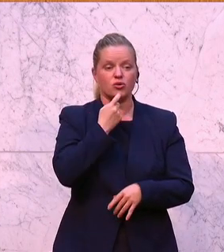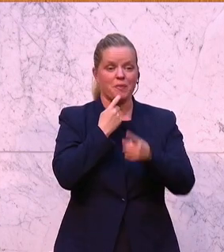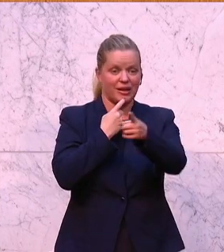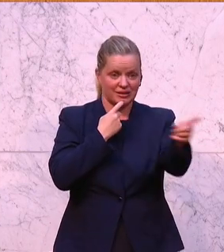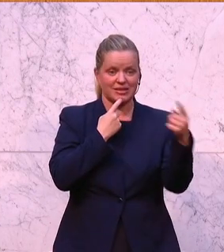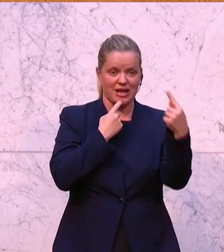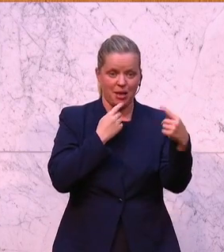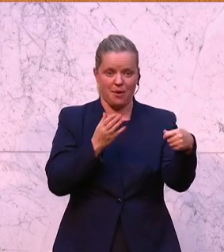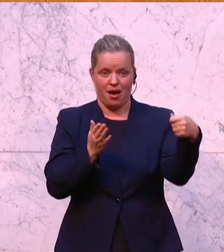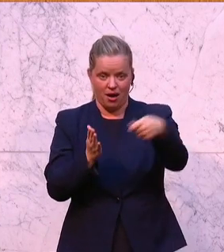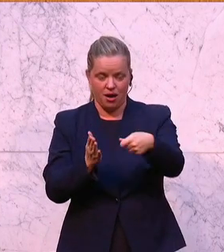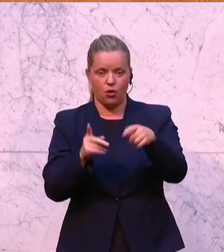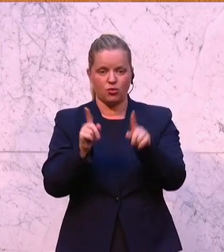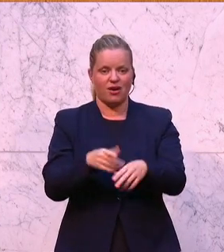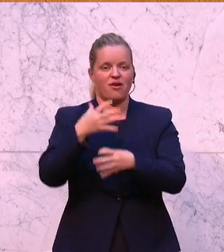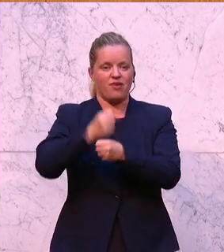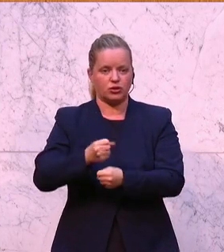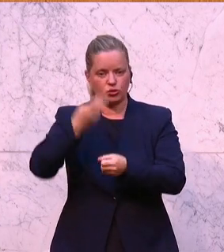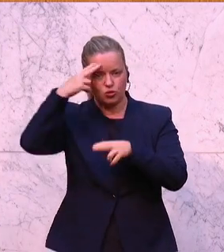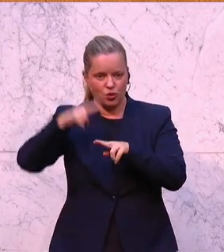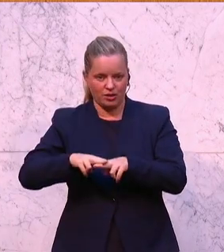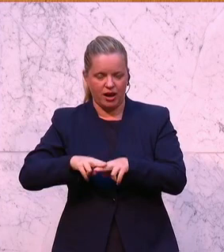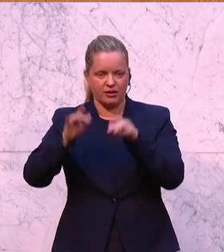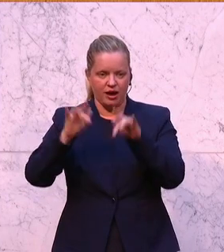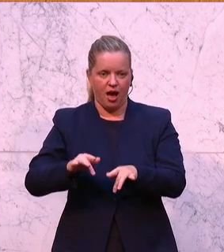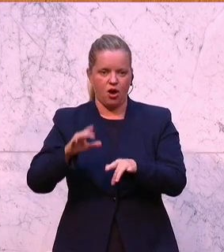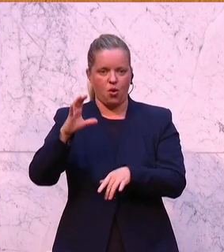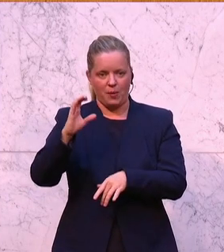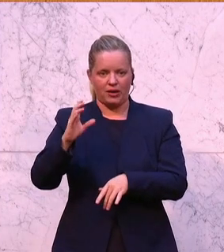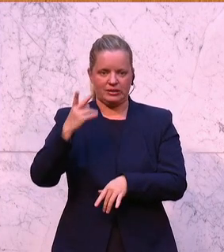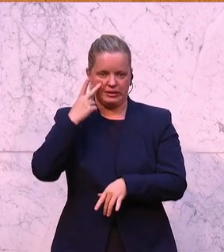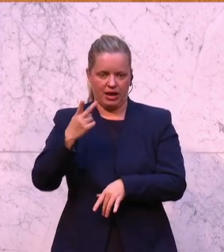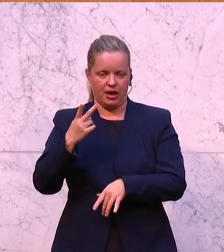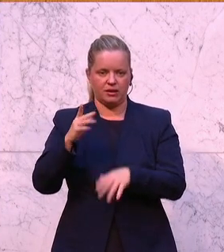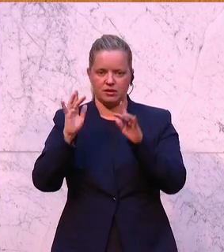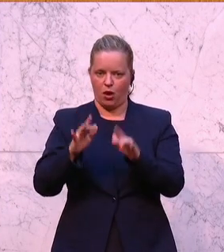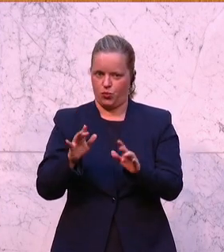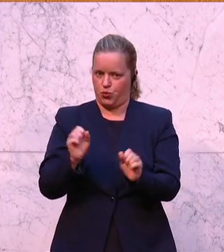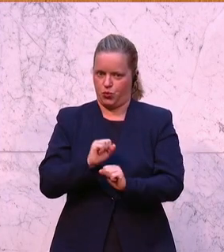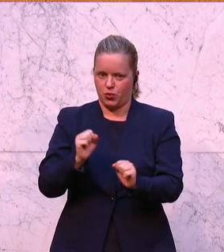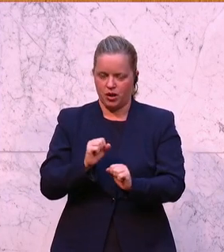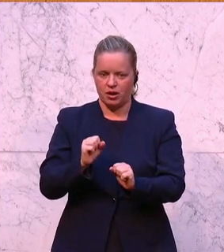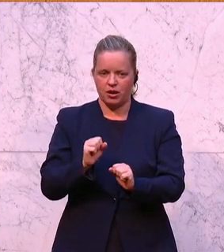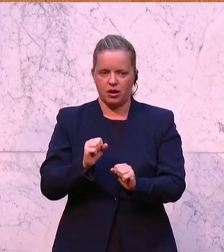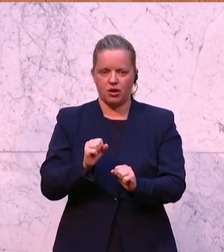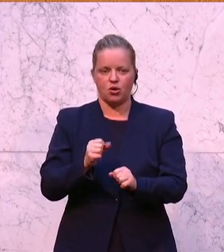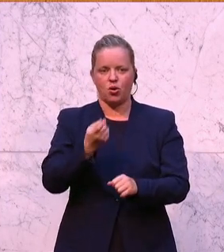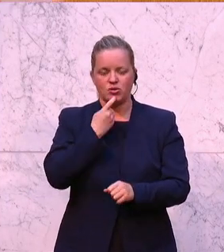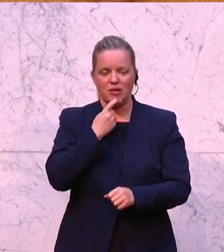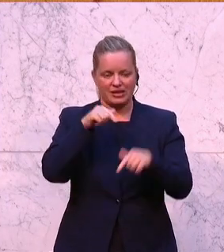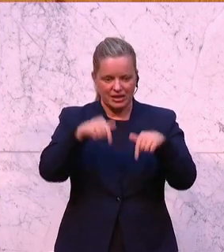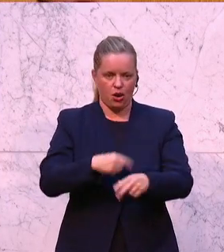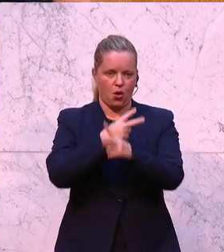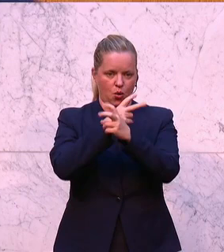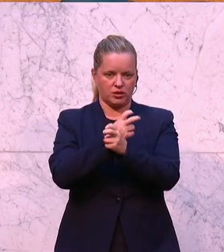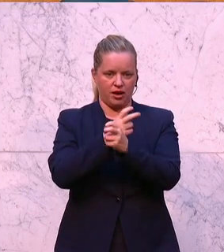Verfassungsurteil zur Kovac-Ansache, dann weiß ich, was los ist. Der Konsument und die Konsumentinnen und Österreich sind